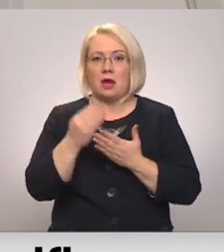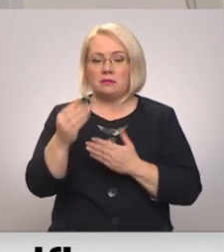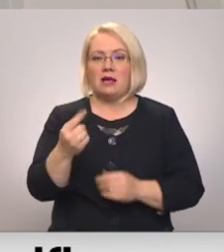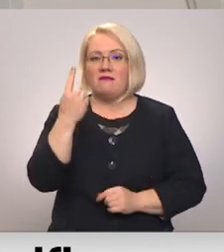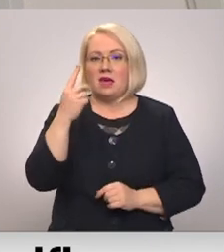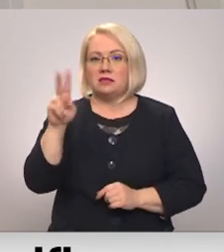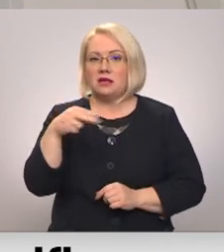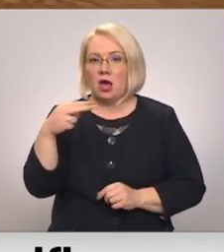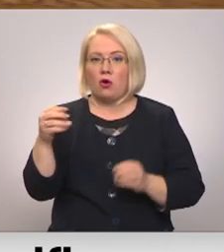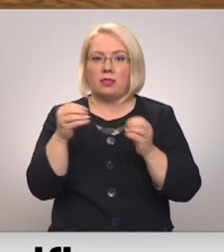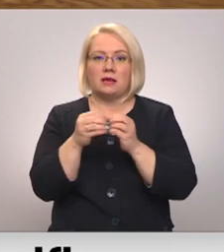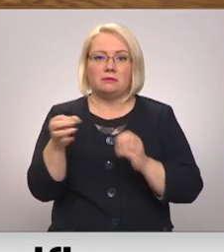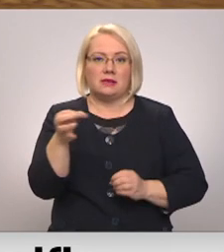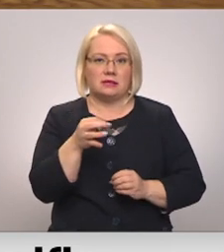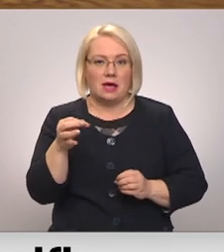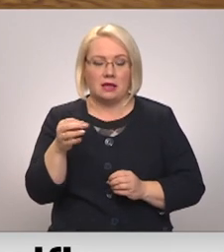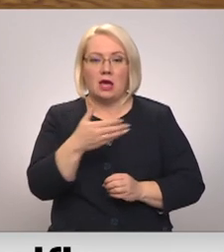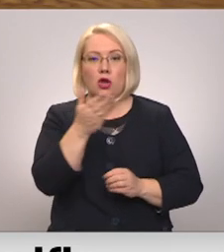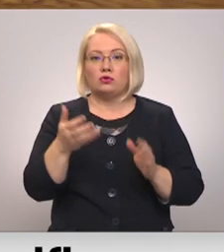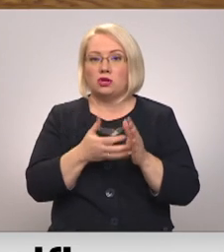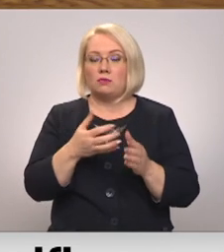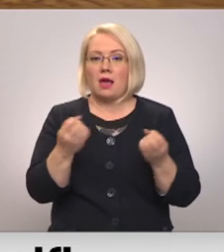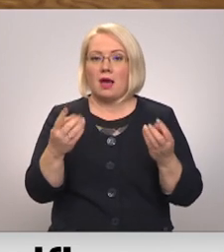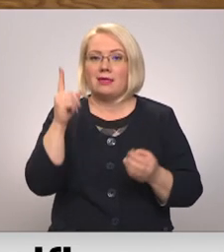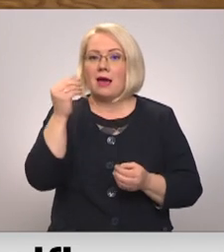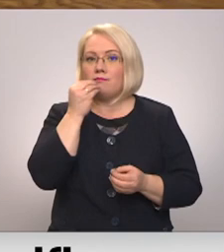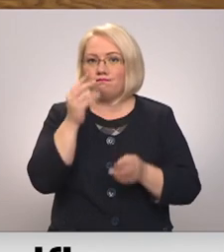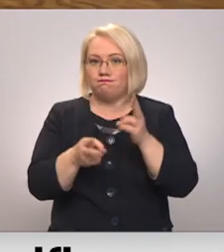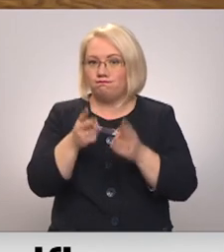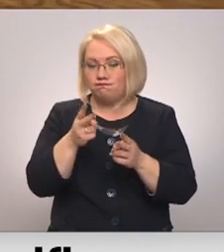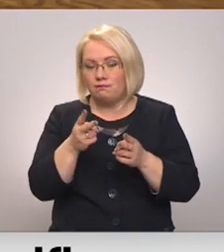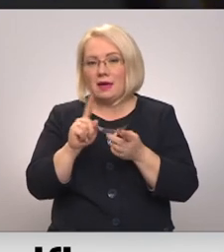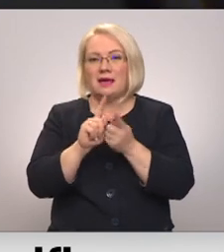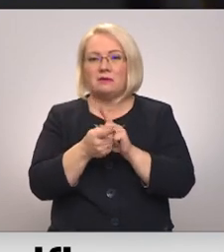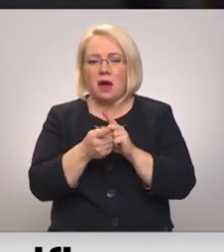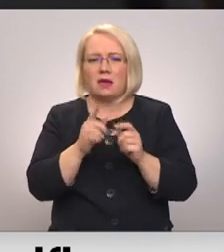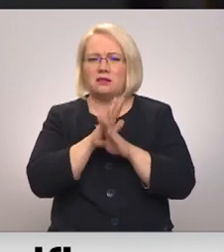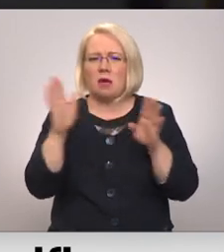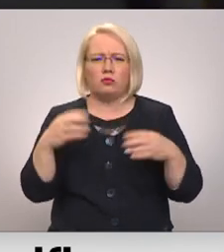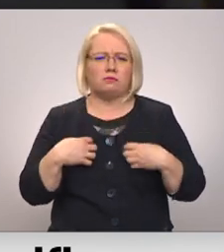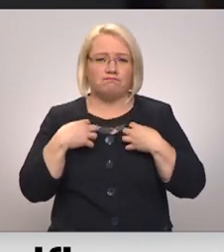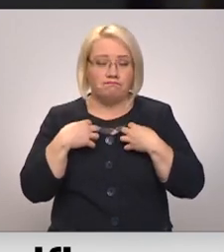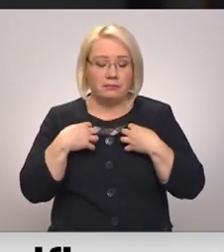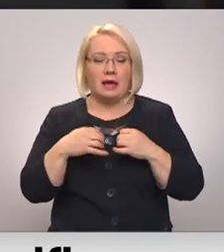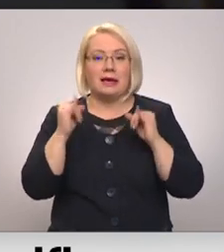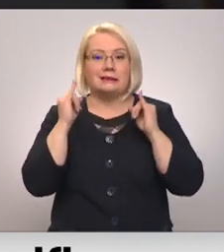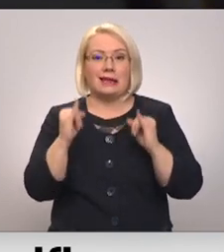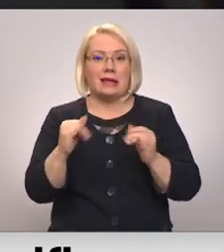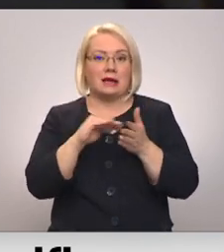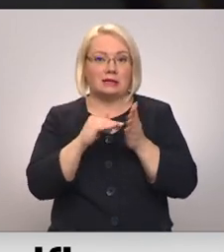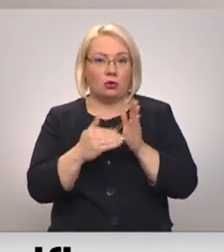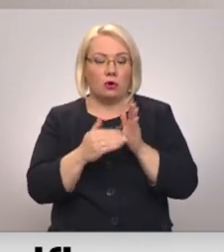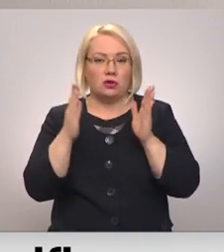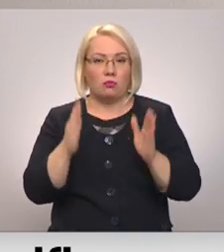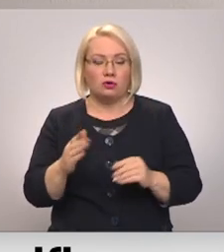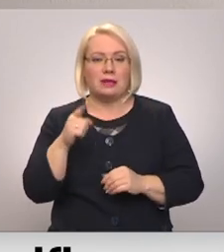eiro desmit centi. Ja jūs izmantojat gāzi tikai ēdienu pagatavošanai, tad izmaiņas nav tik dramatiskas. Sliktākā situācijā